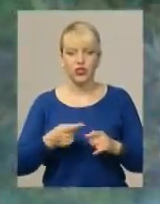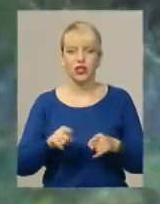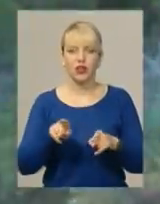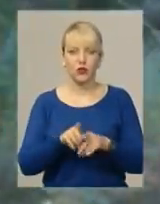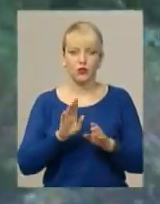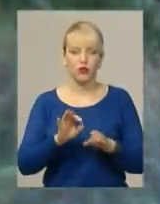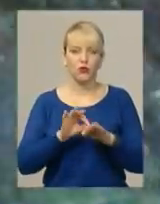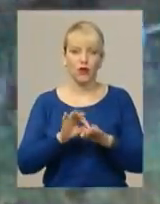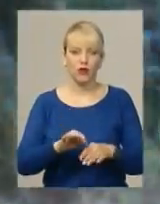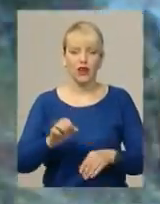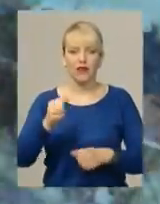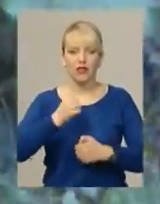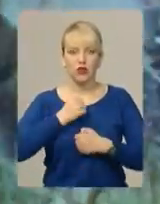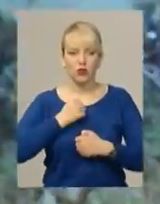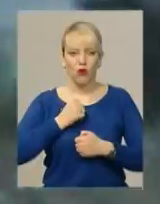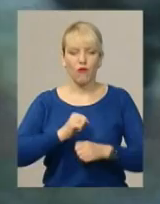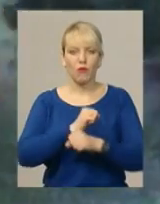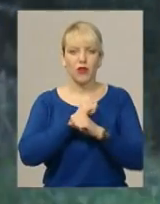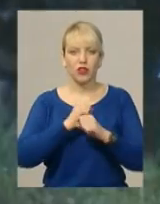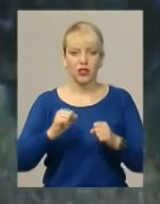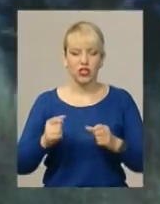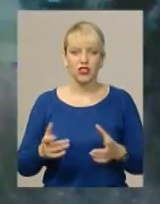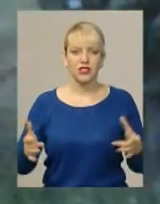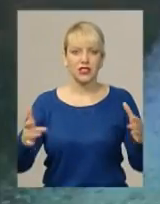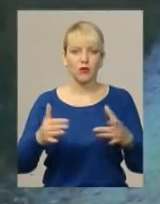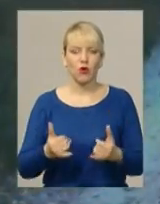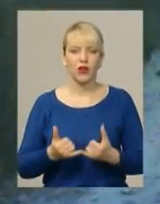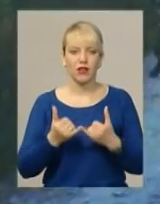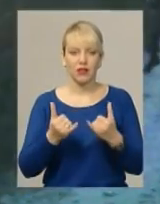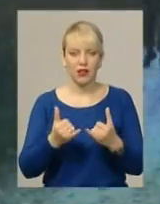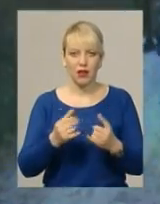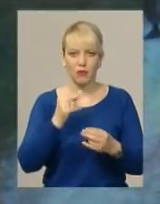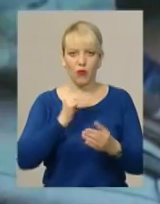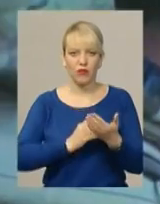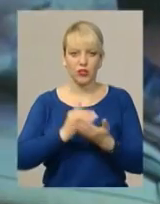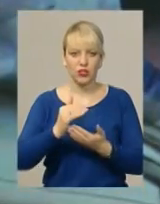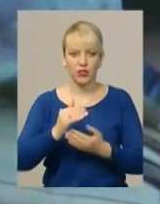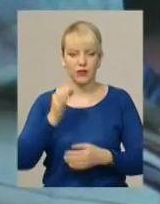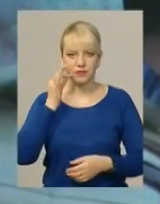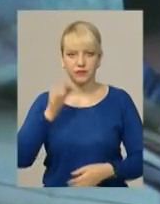-патріотичні збори на базі навчального закладу. Світлана Поробок, Олександр Горішевський, Новини, Поділя, Центр.